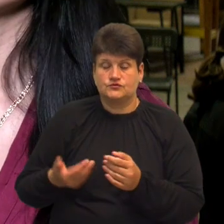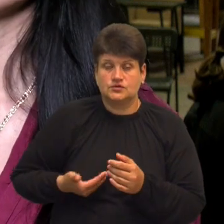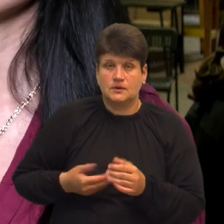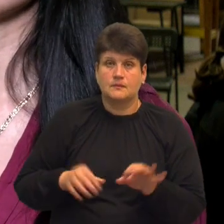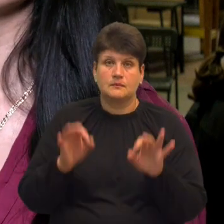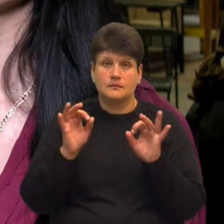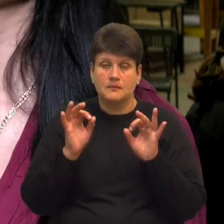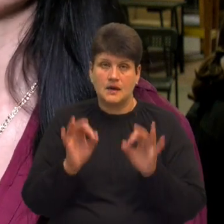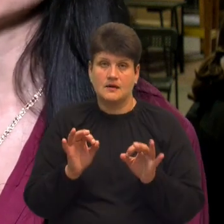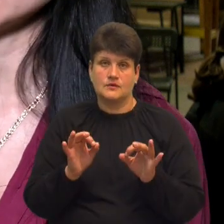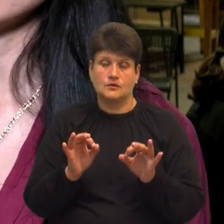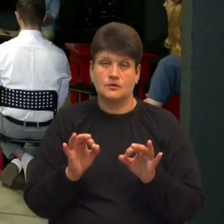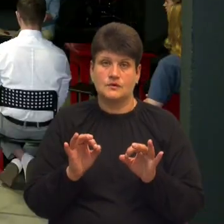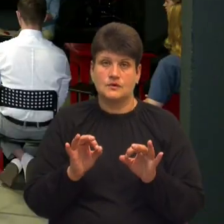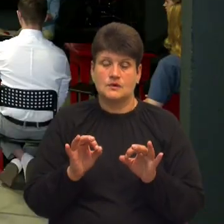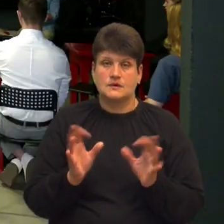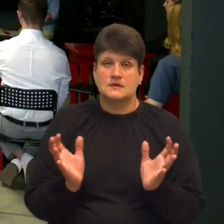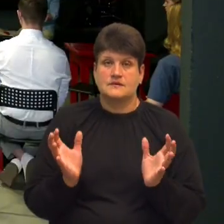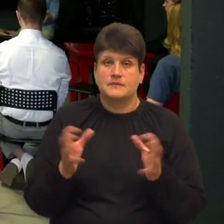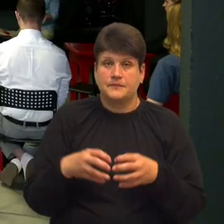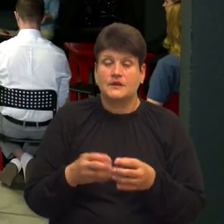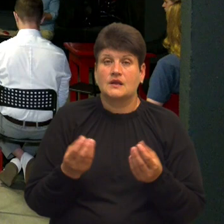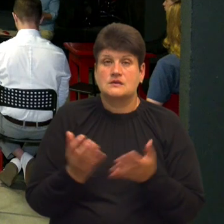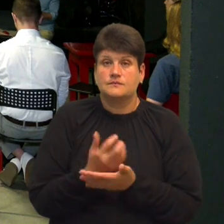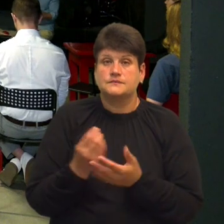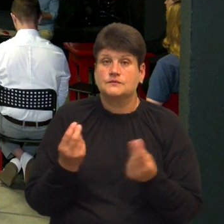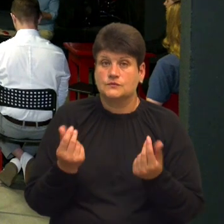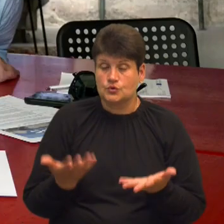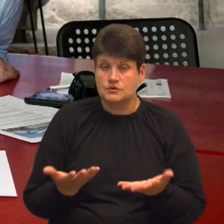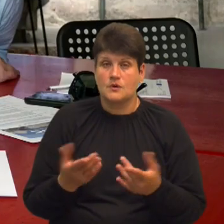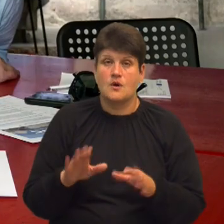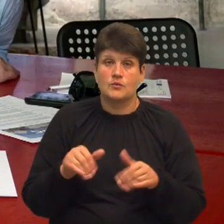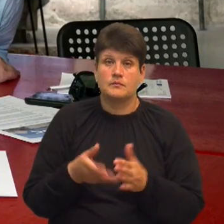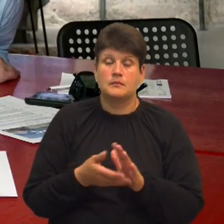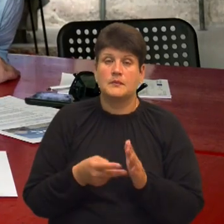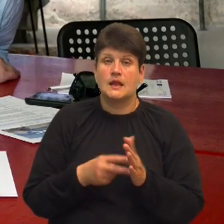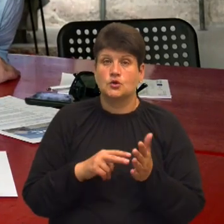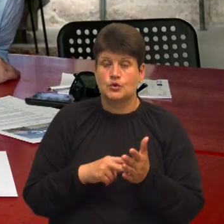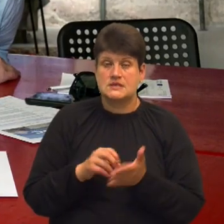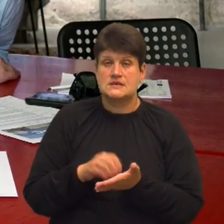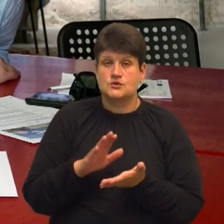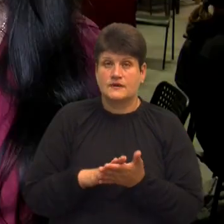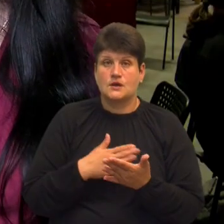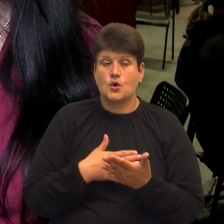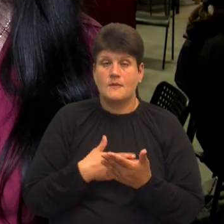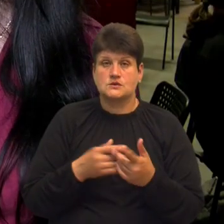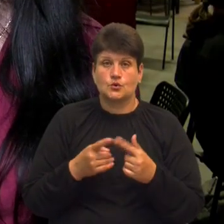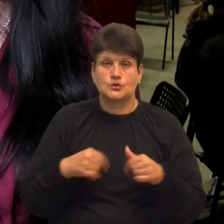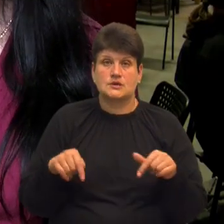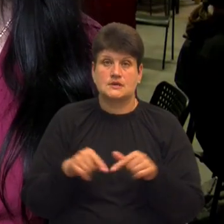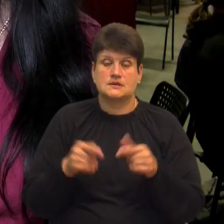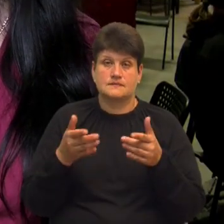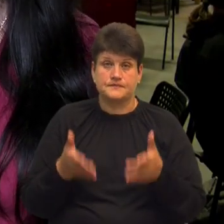правильно акумулювати кошти. Згодом планують зареєструвати громадську організацію, місцеве агентство розвитку середовищ, сказала Катерина